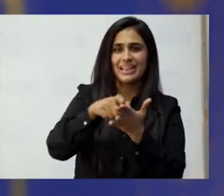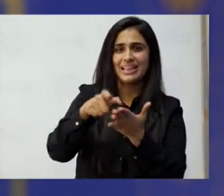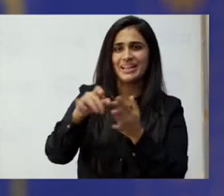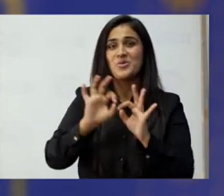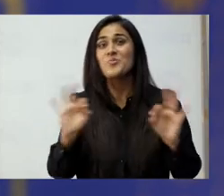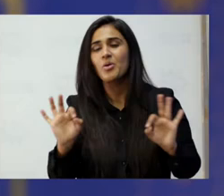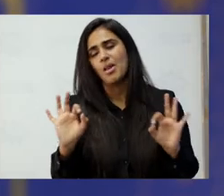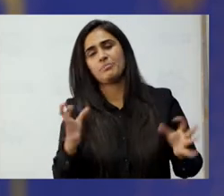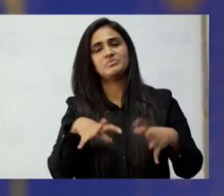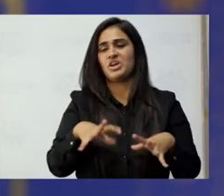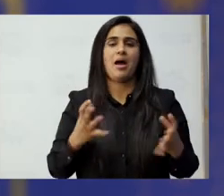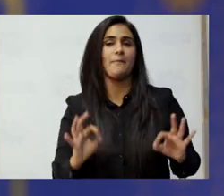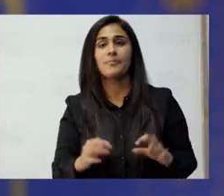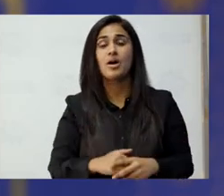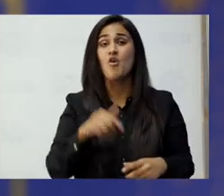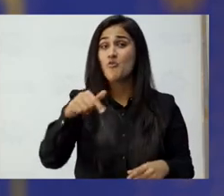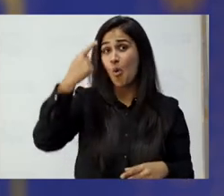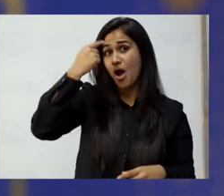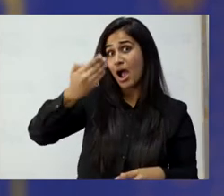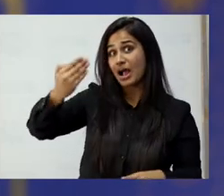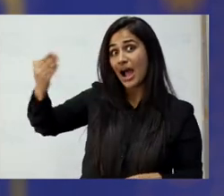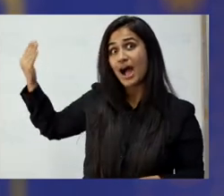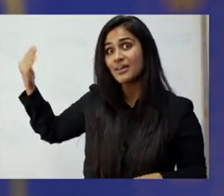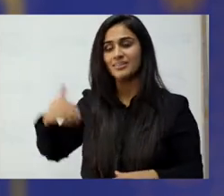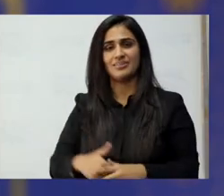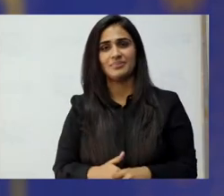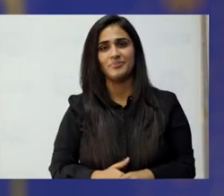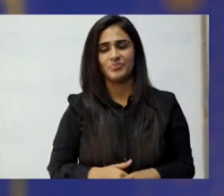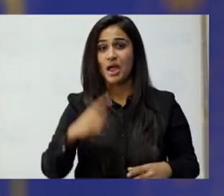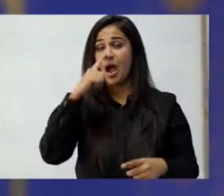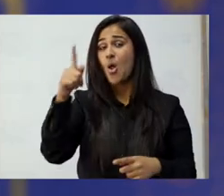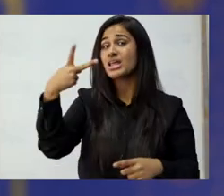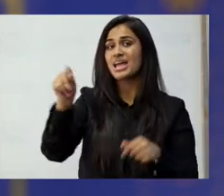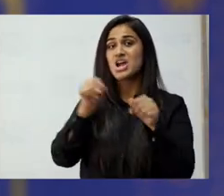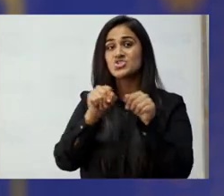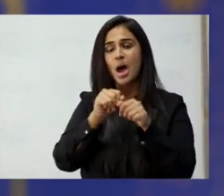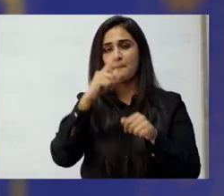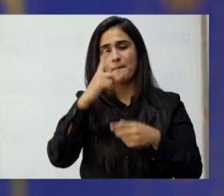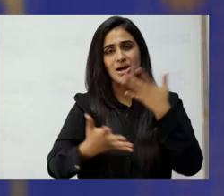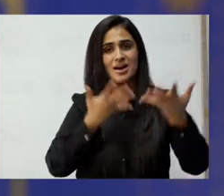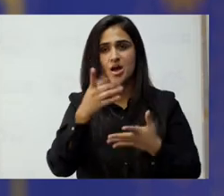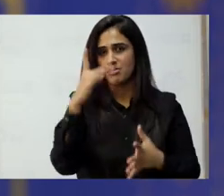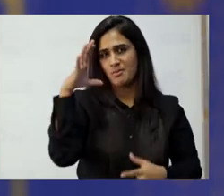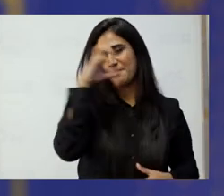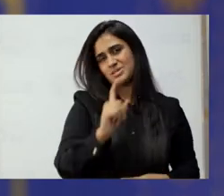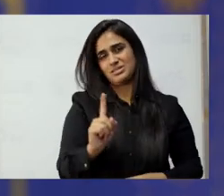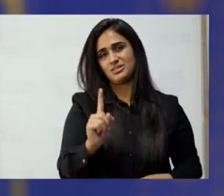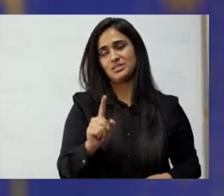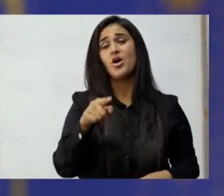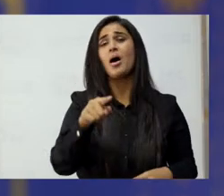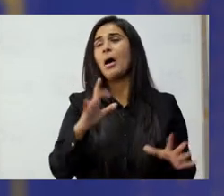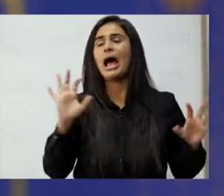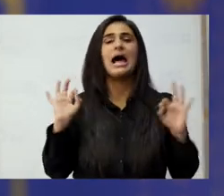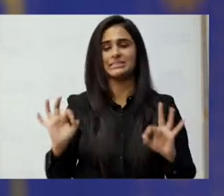جتنی رکھی جا سکتی ہیں اتنی رکھی جا سکتی ہیں ان کی کہانیاں آپ کو ہماری ڈراما ماما سنائیں گی